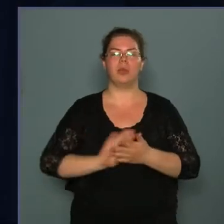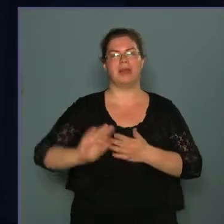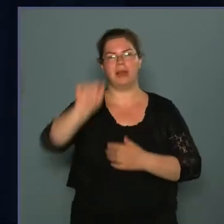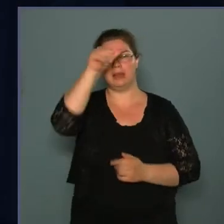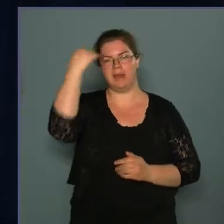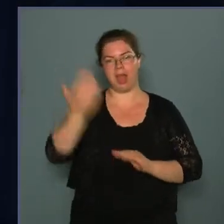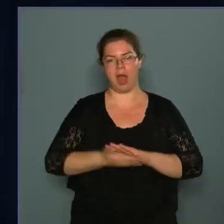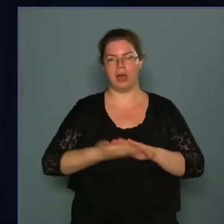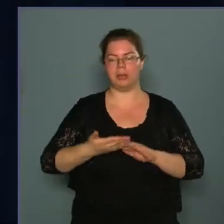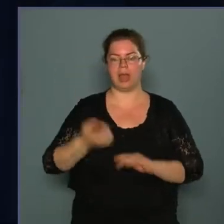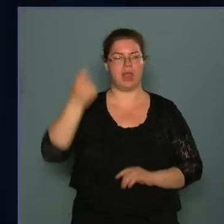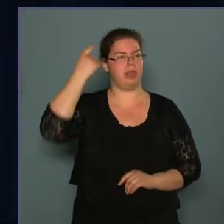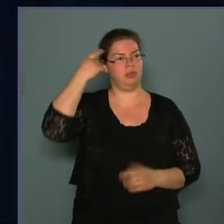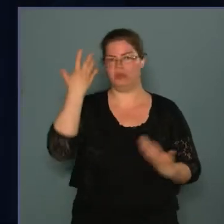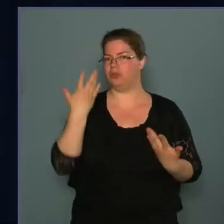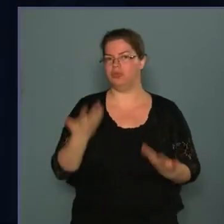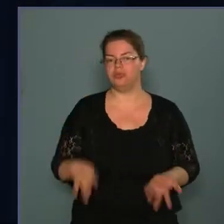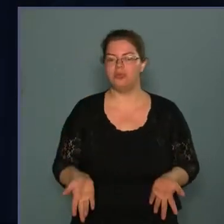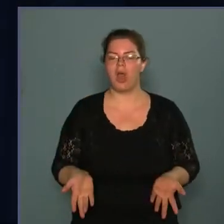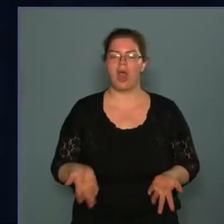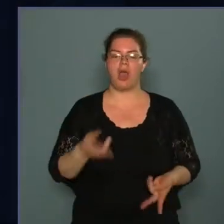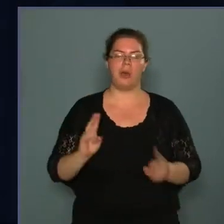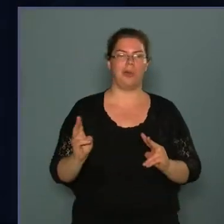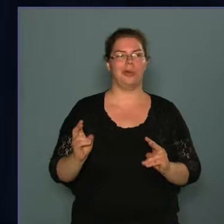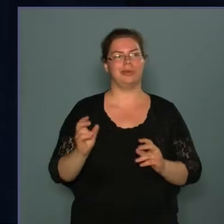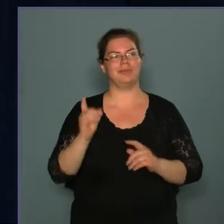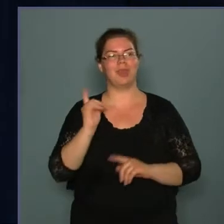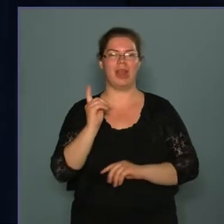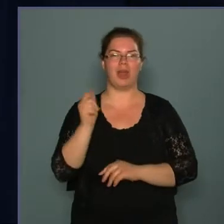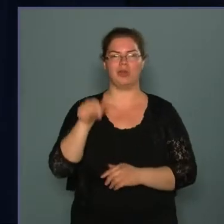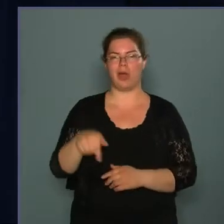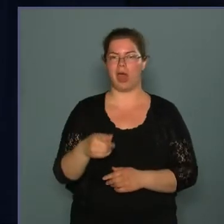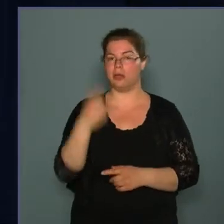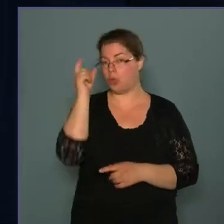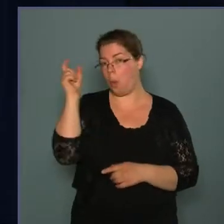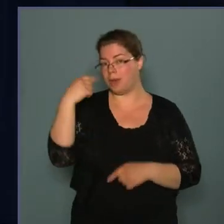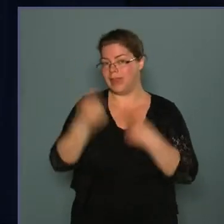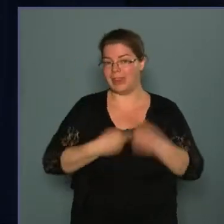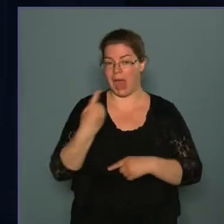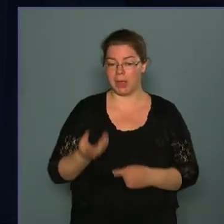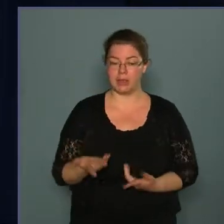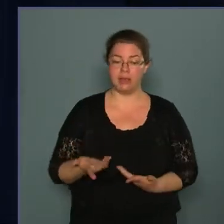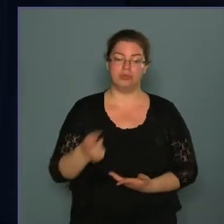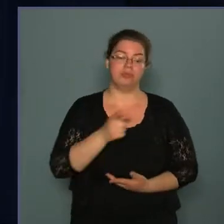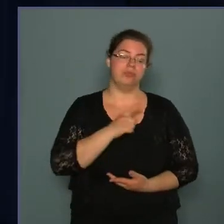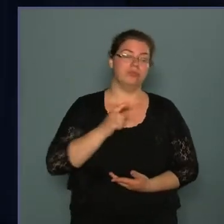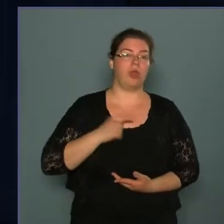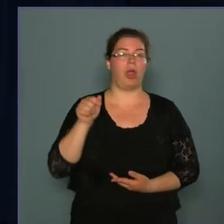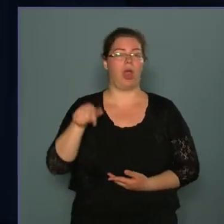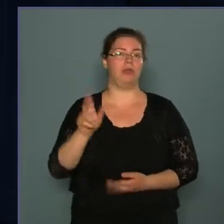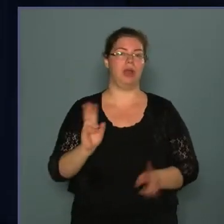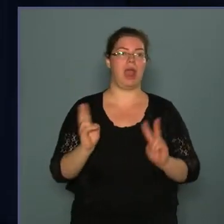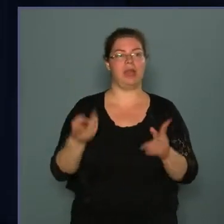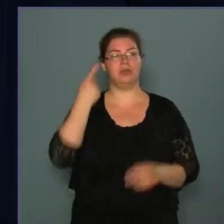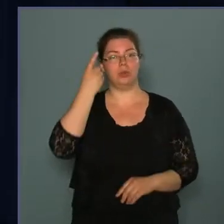alapján eszünkbe se jutna, hogy gyanakodjuk arra, hogy ő örmény származású, kifejezetten csak akkor